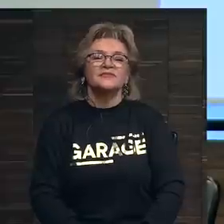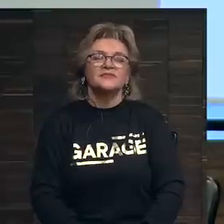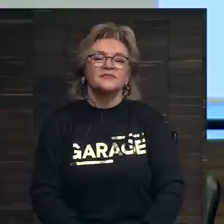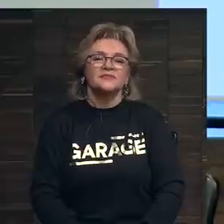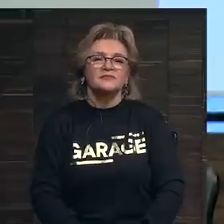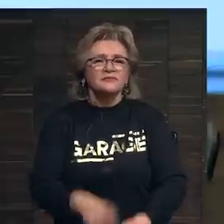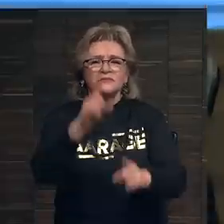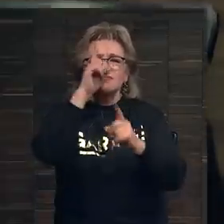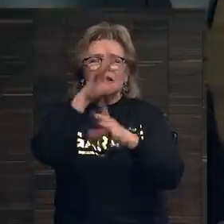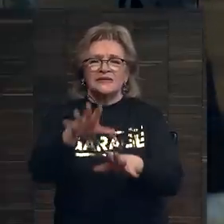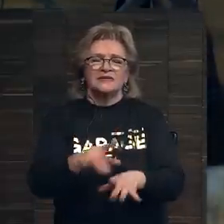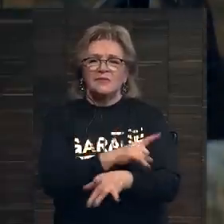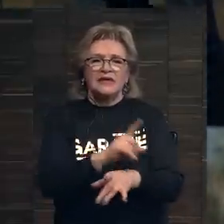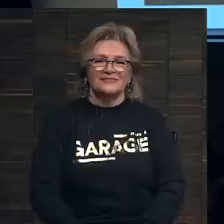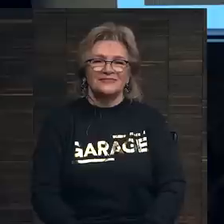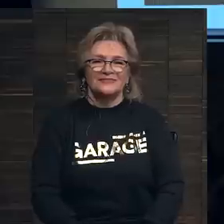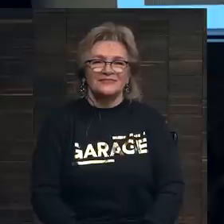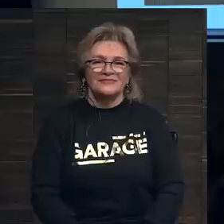знаменитый фотограф.